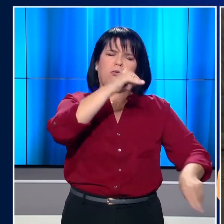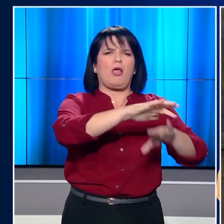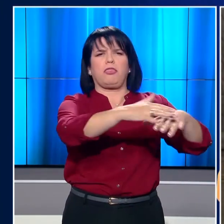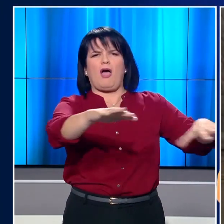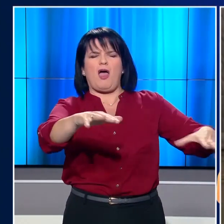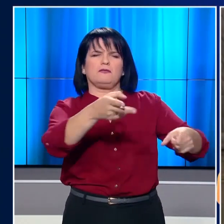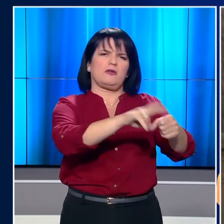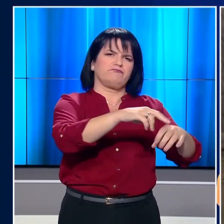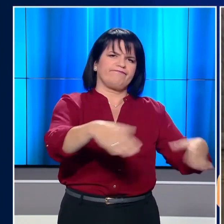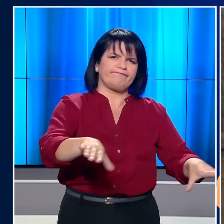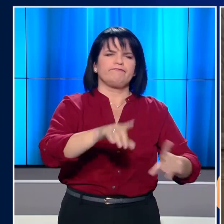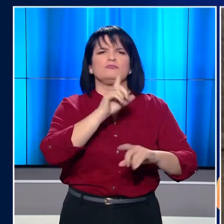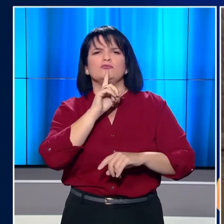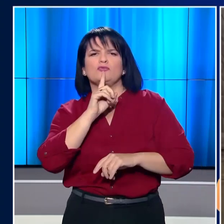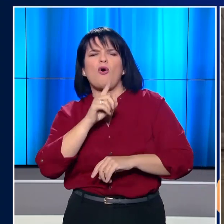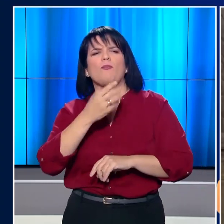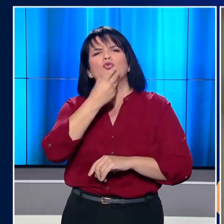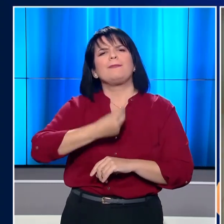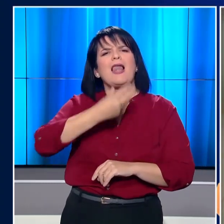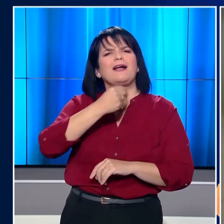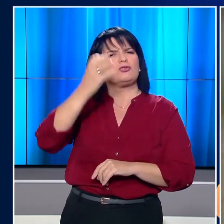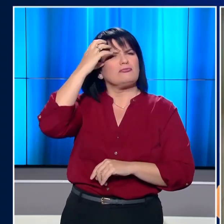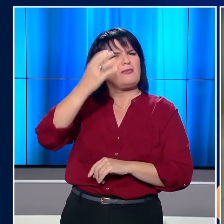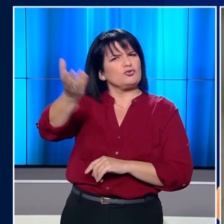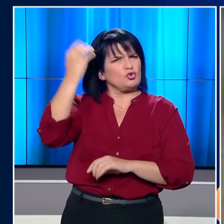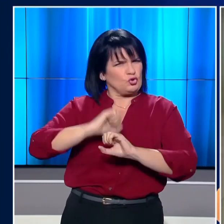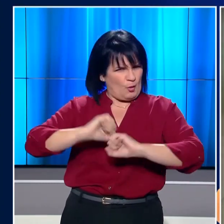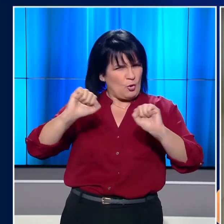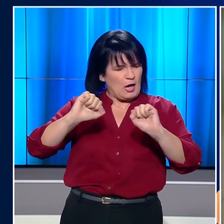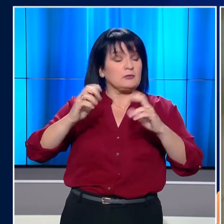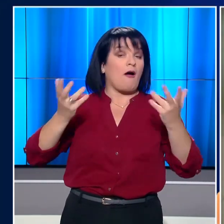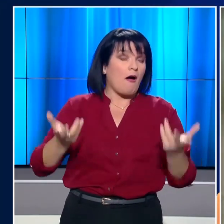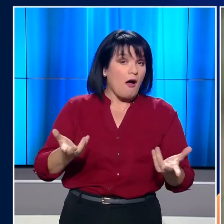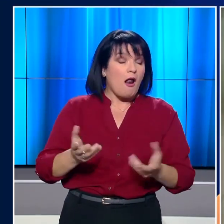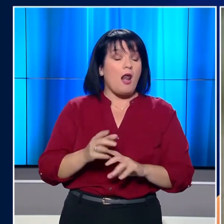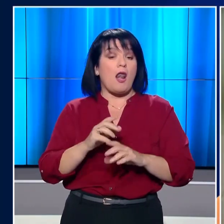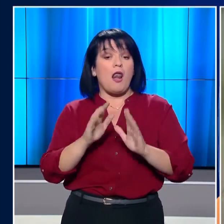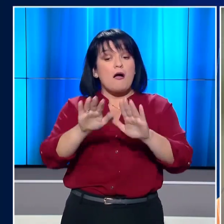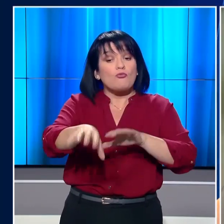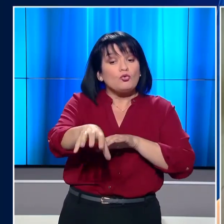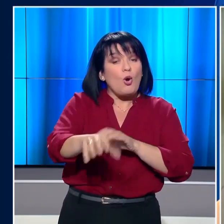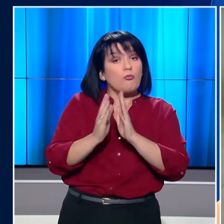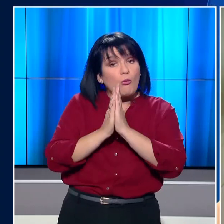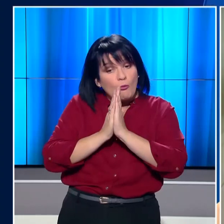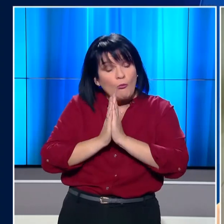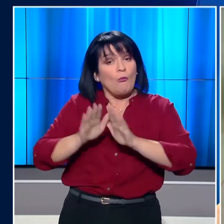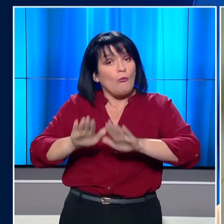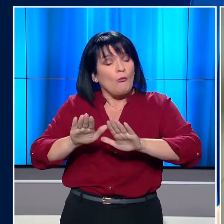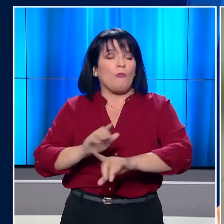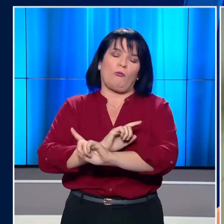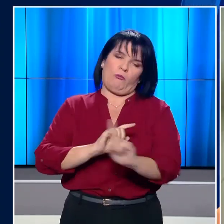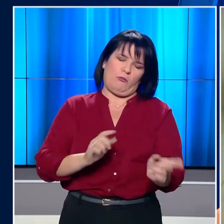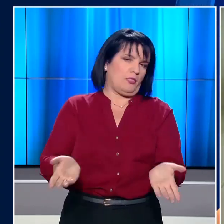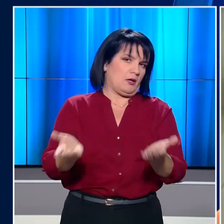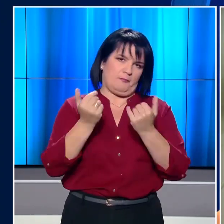ακριβώς είχαν κάνει και με τον Οσάμα Μπιλάντεν. Έτσι παραμένει άγνωστο το σημείο της ταφής και δεν μετατρέπεται σε τόπο